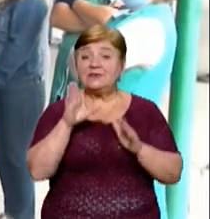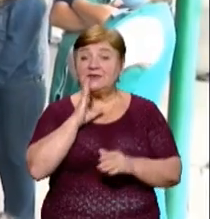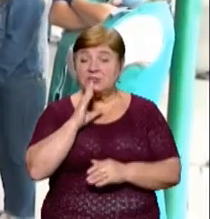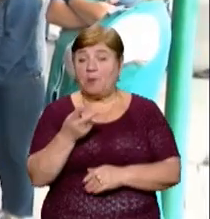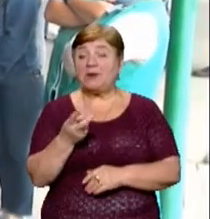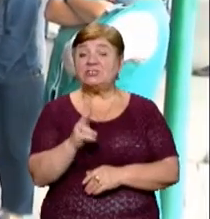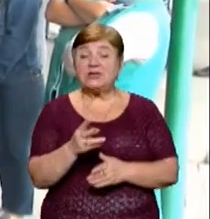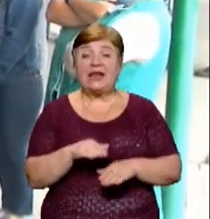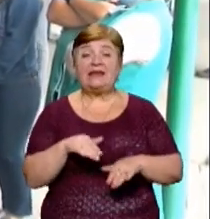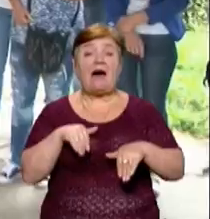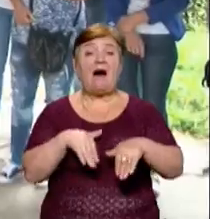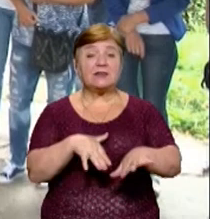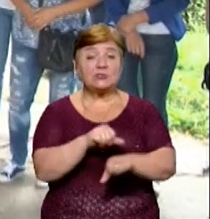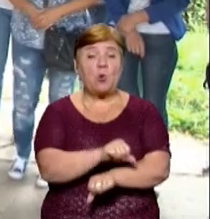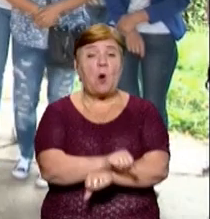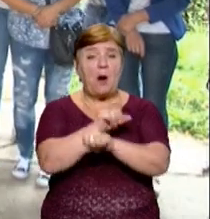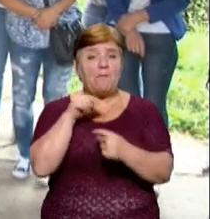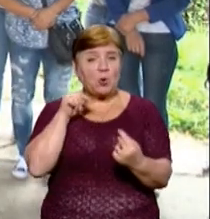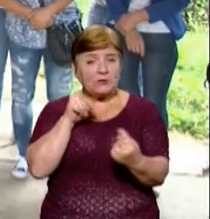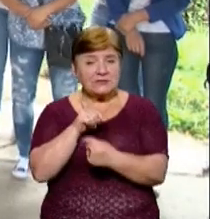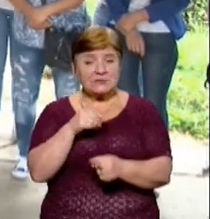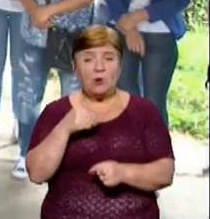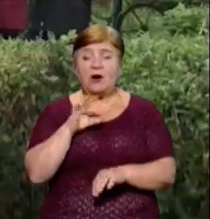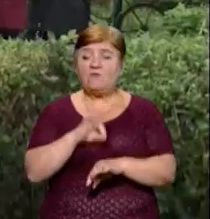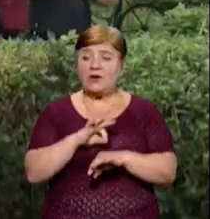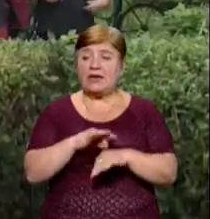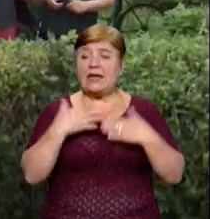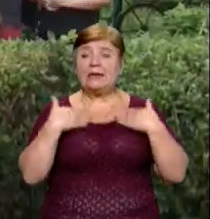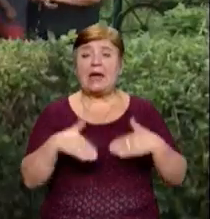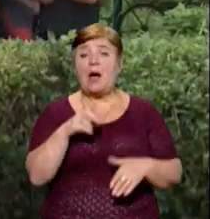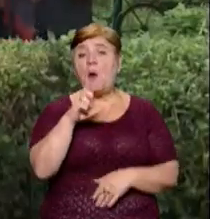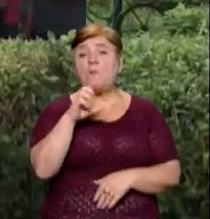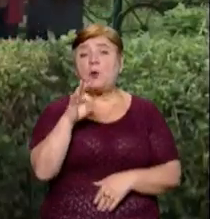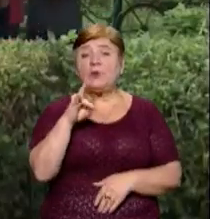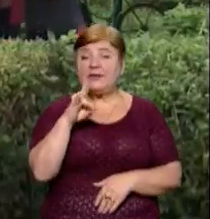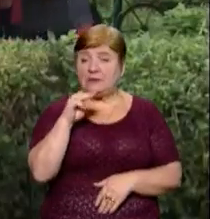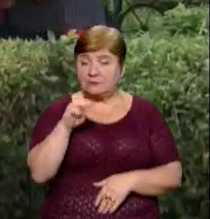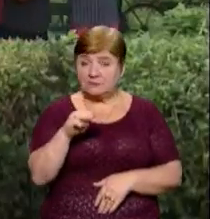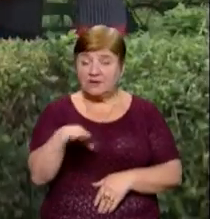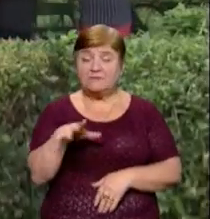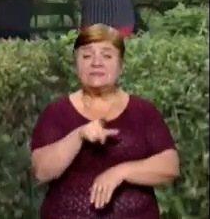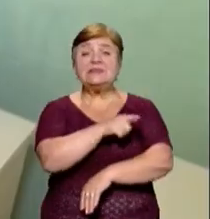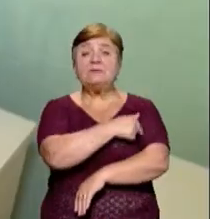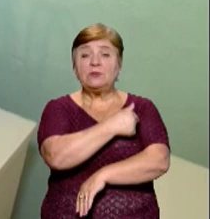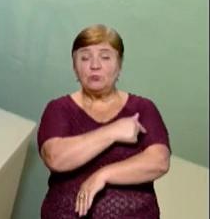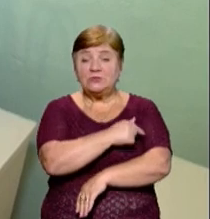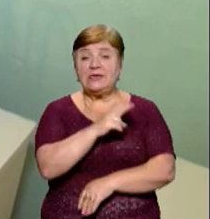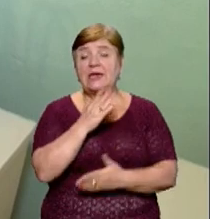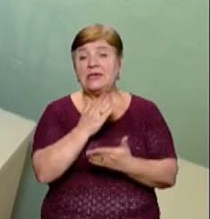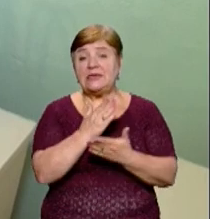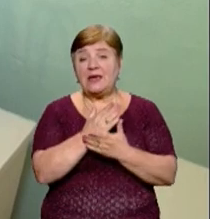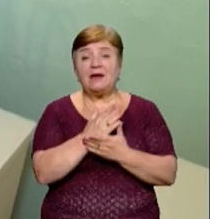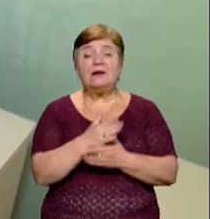теж прийшла на акцію протесту. Дівчина хворіє на бронхіт. Нам у медпункті давуть всі послуги, які нам потрібні